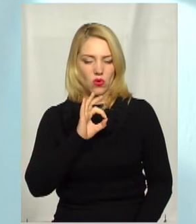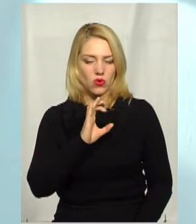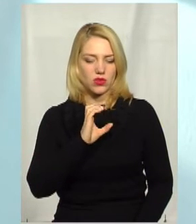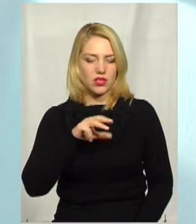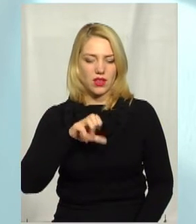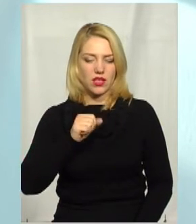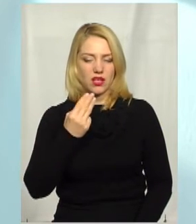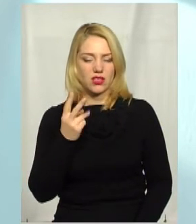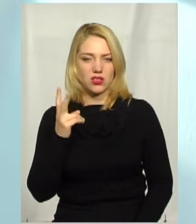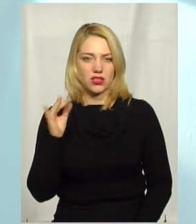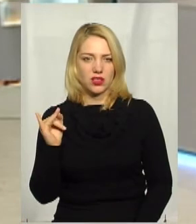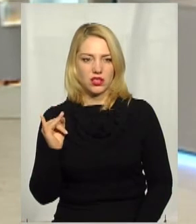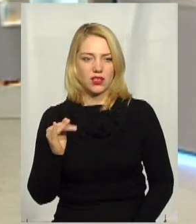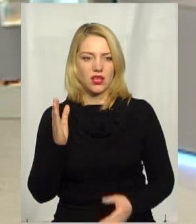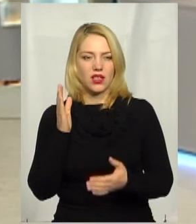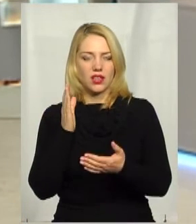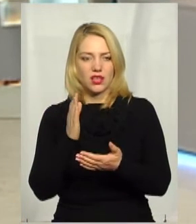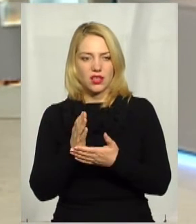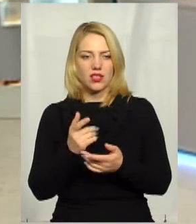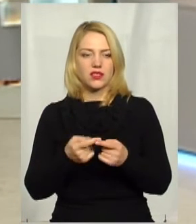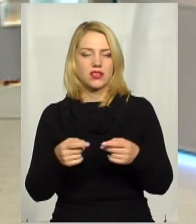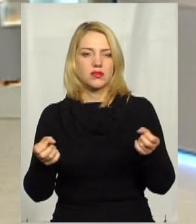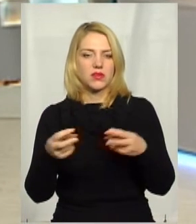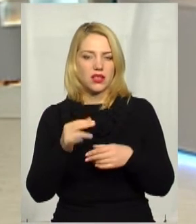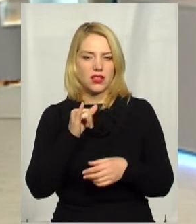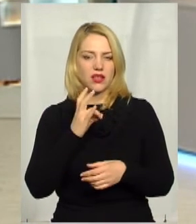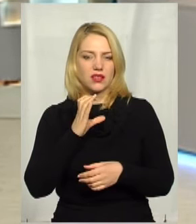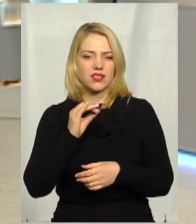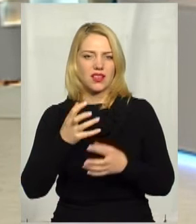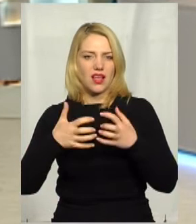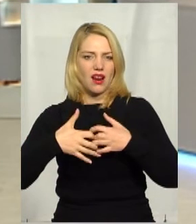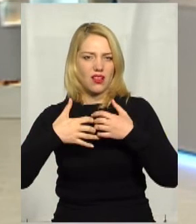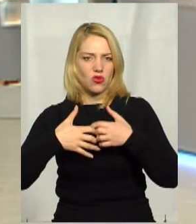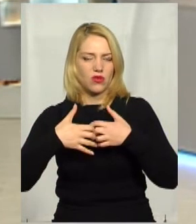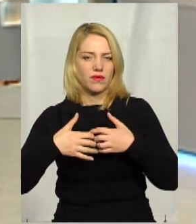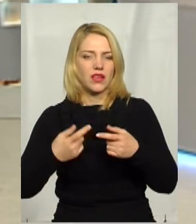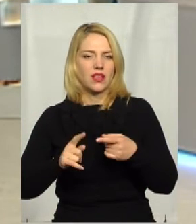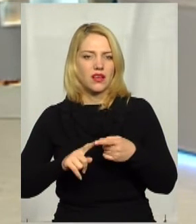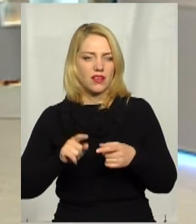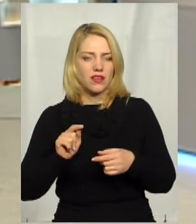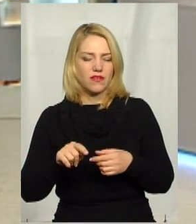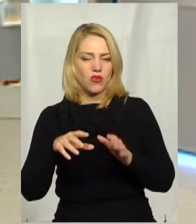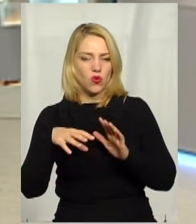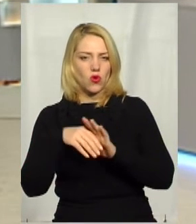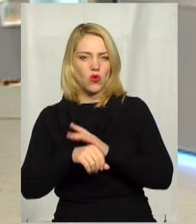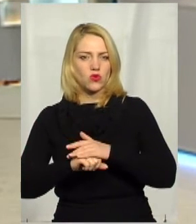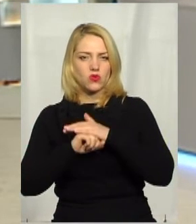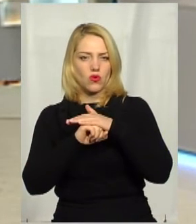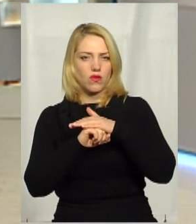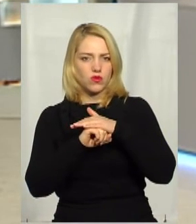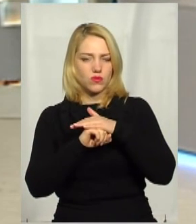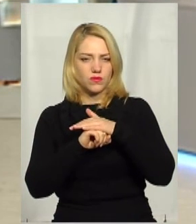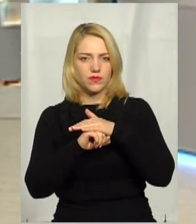встановлений інсенератор Мюллер, де в основу його